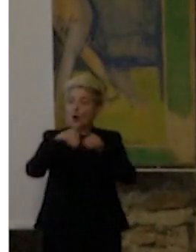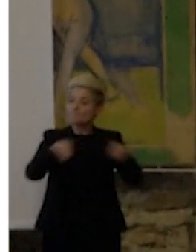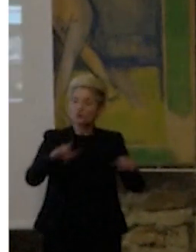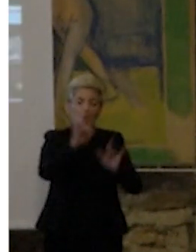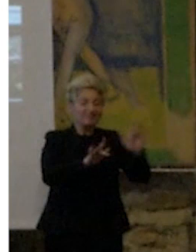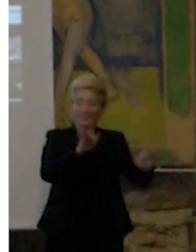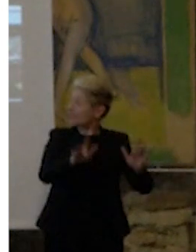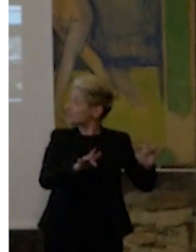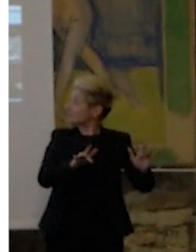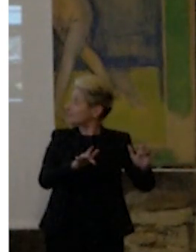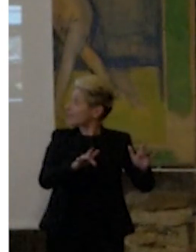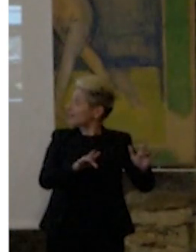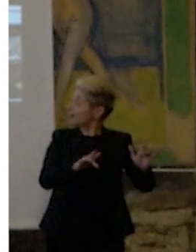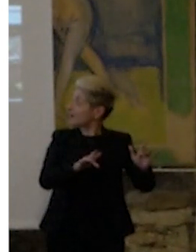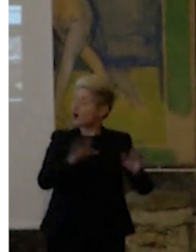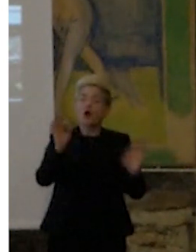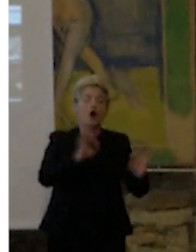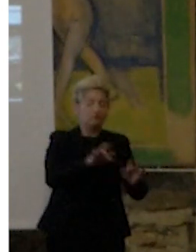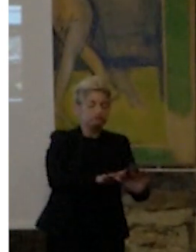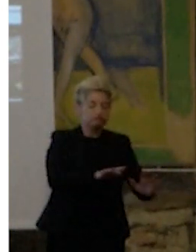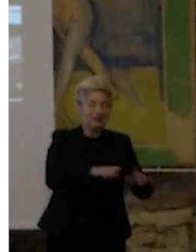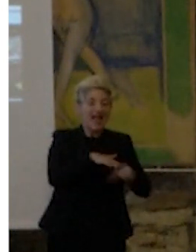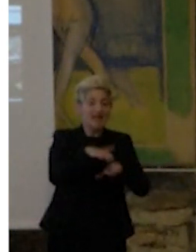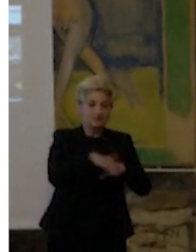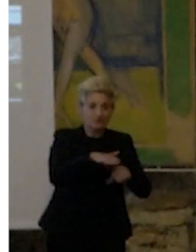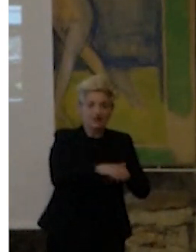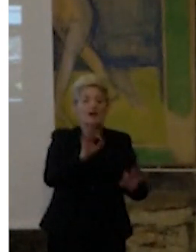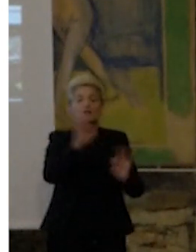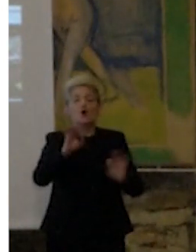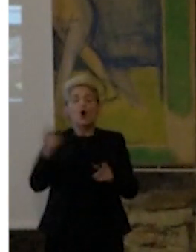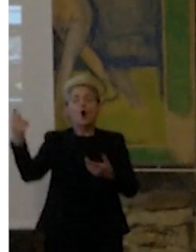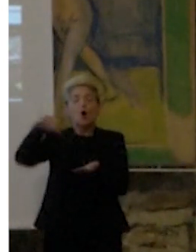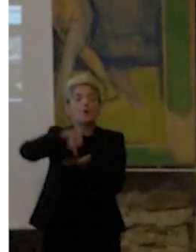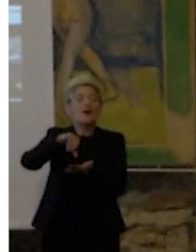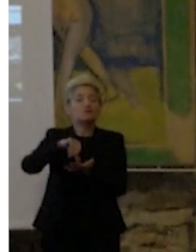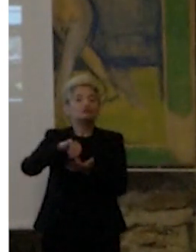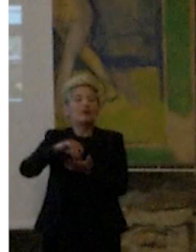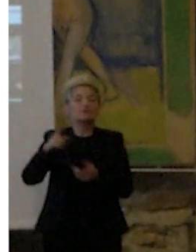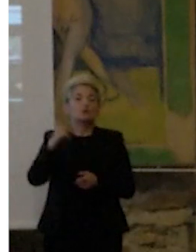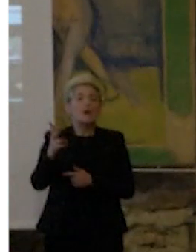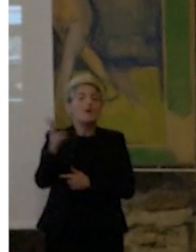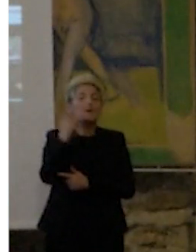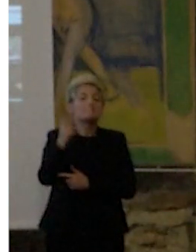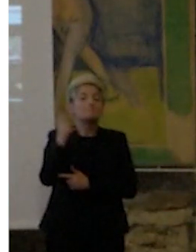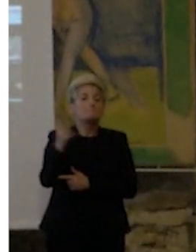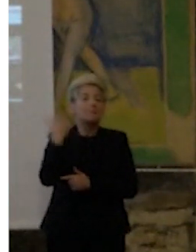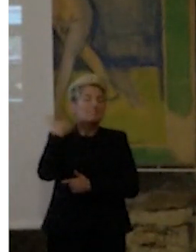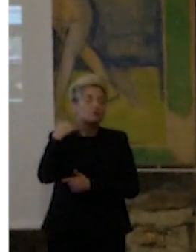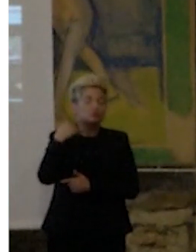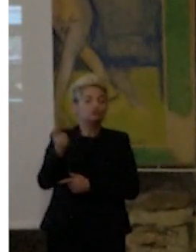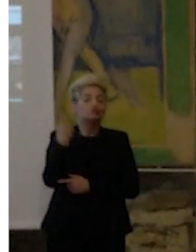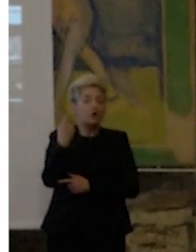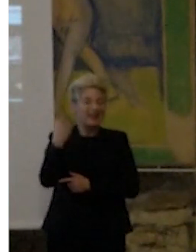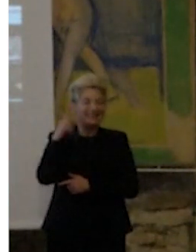andiamo pure avanti, oppure quando è venuto il centro Papa Giovanni XXIII, con questi ragazzi che hanno